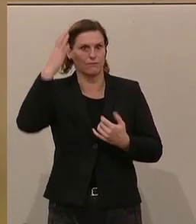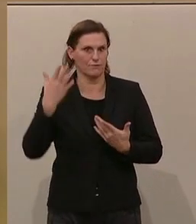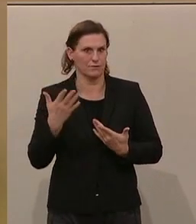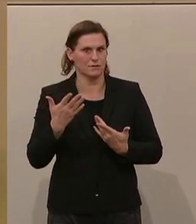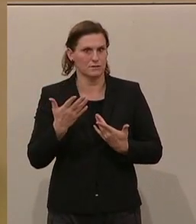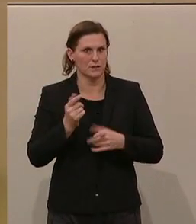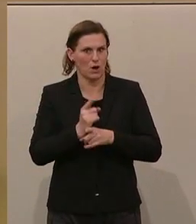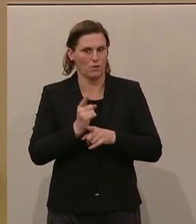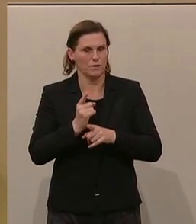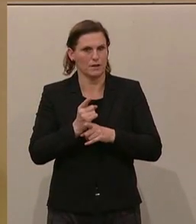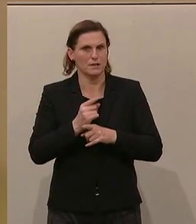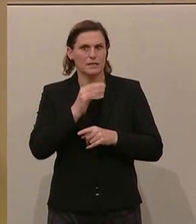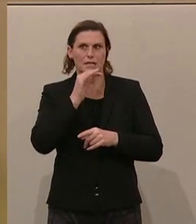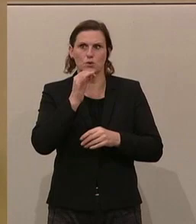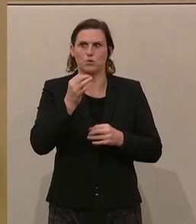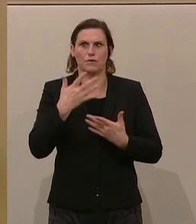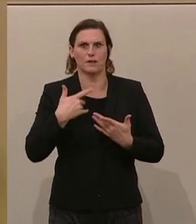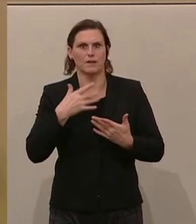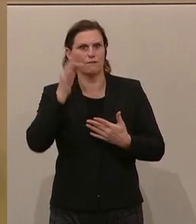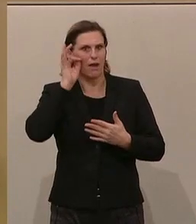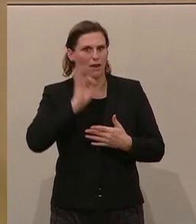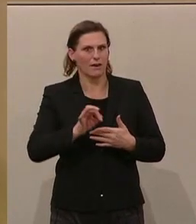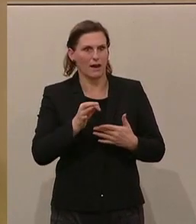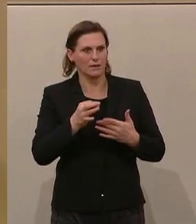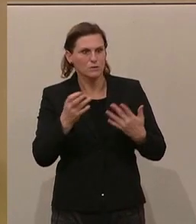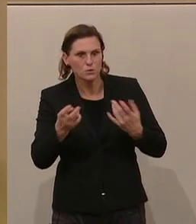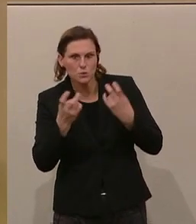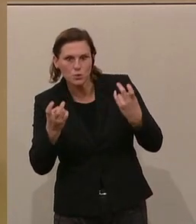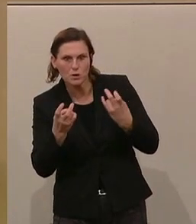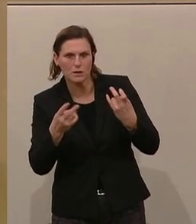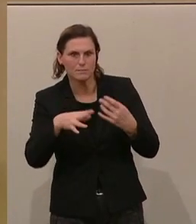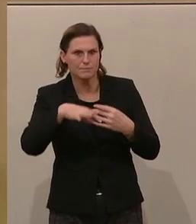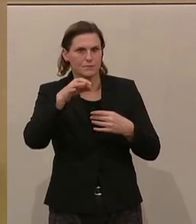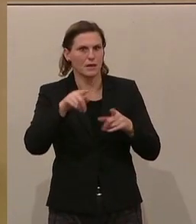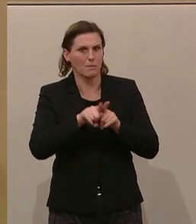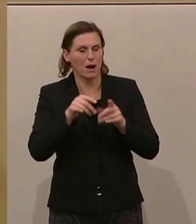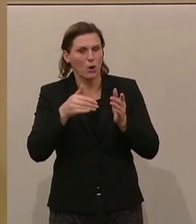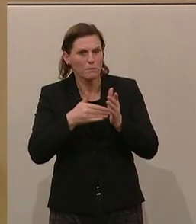gilt nicht nur für den Genie, das gilt auch für uns alle, dass man natürlich auch einen gewissen Fleiß braucht.